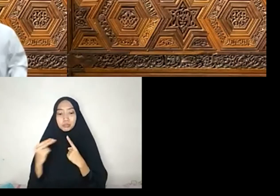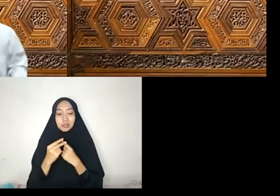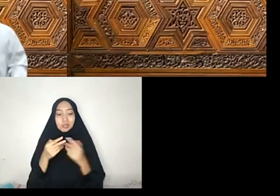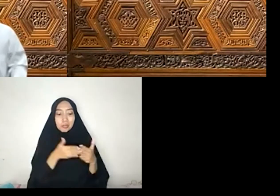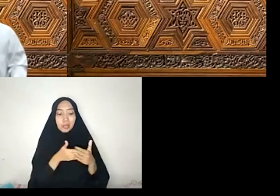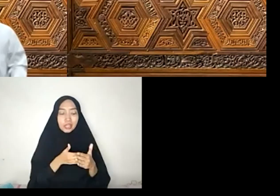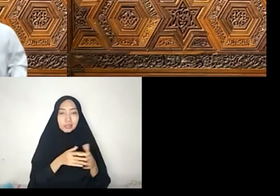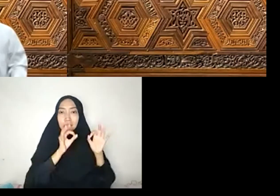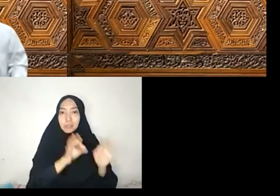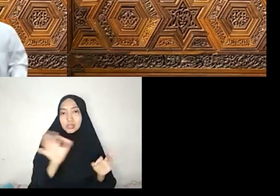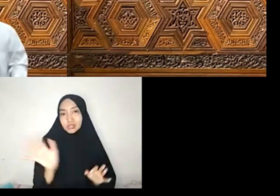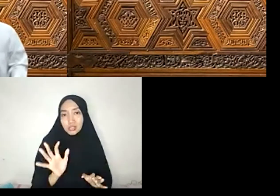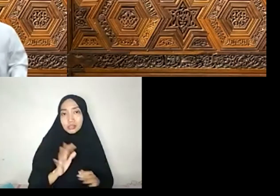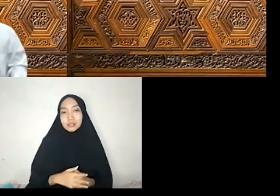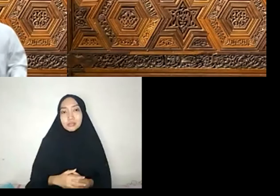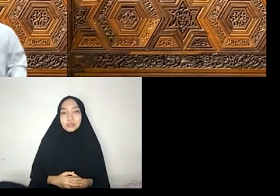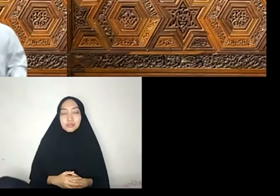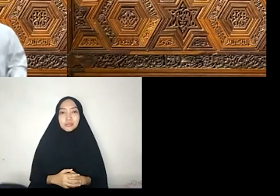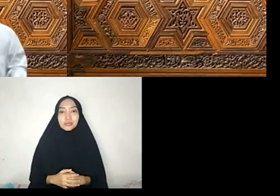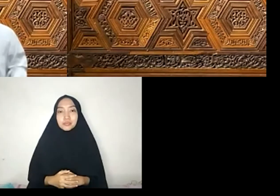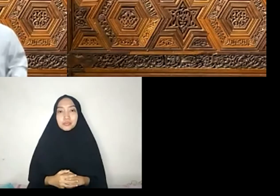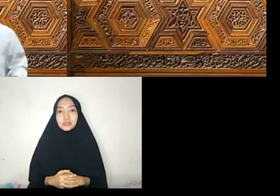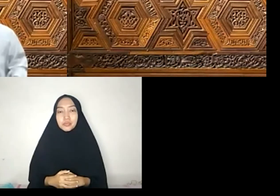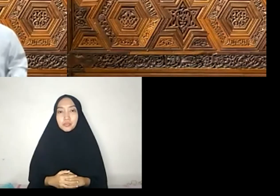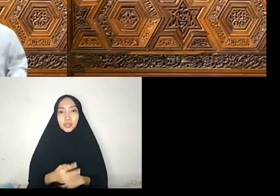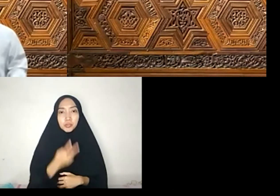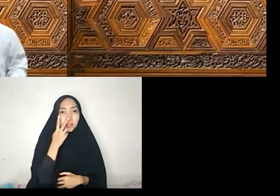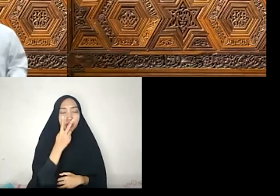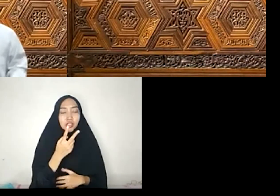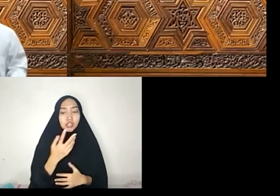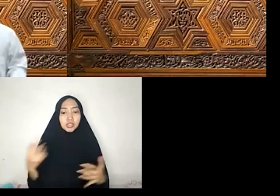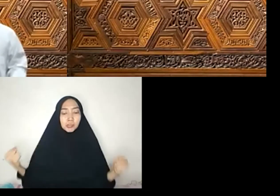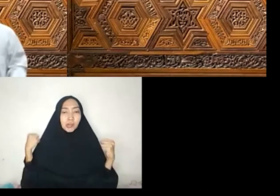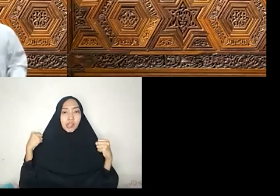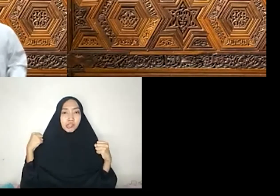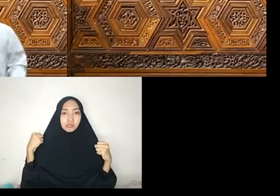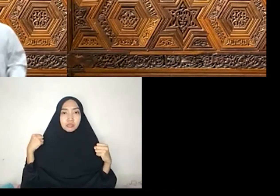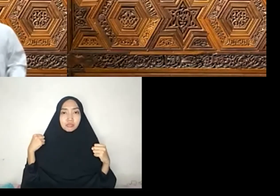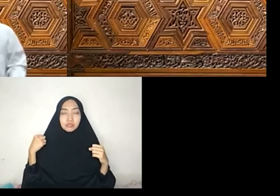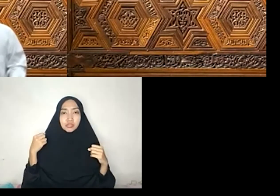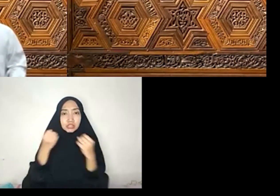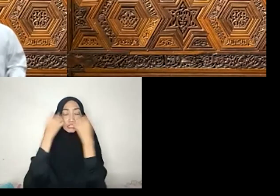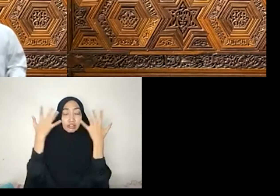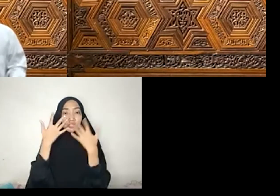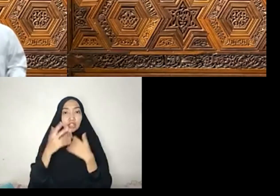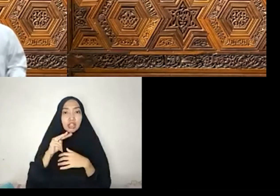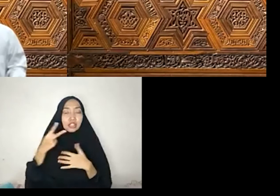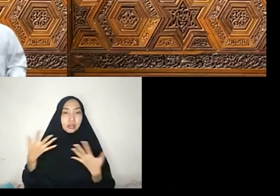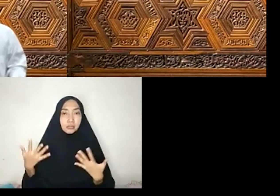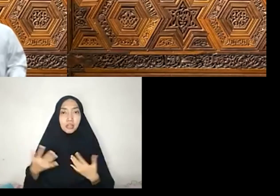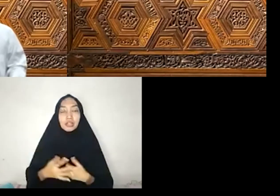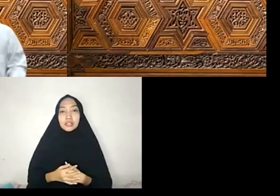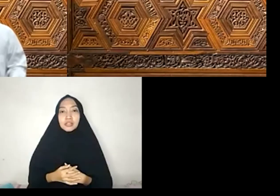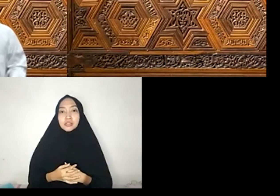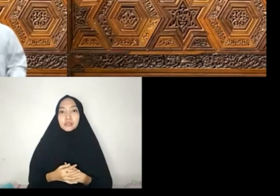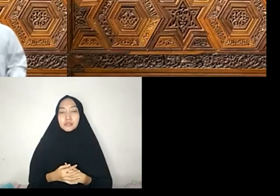tepat Melihat sepirit dan ruh syariah Diatas terlihat jelas Bahwa secara subtantif